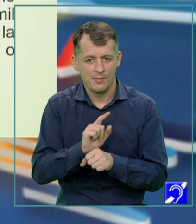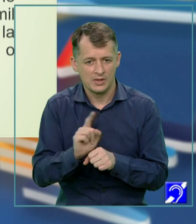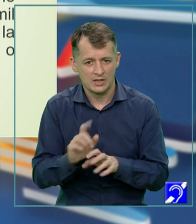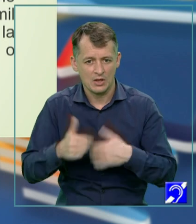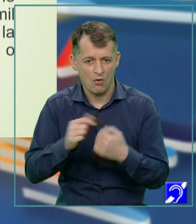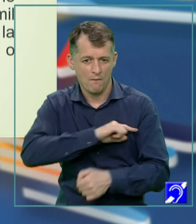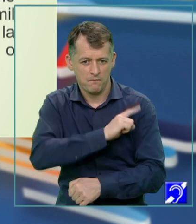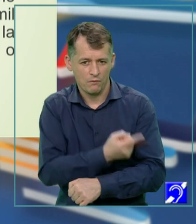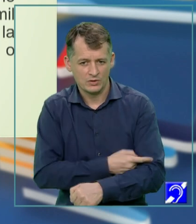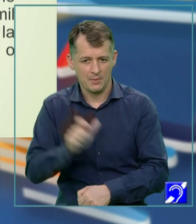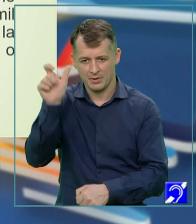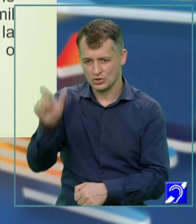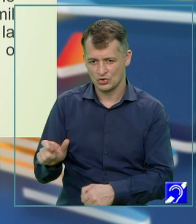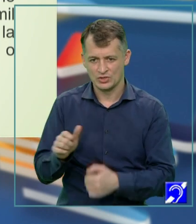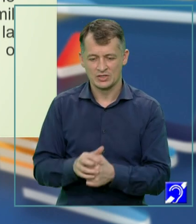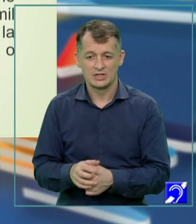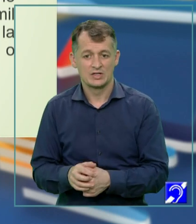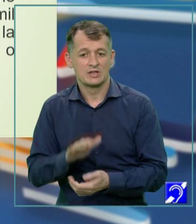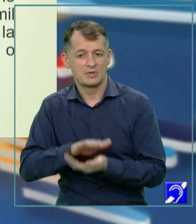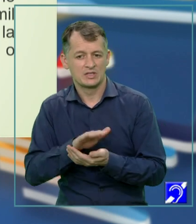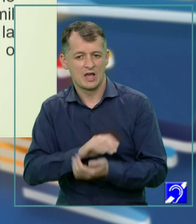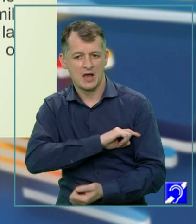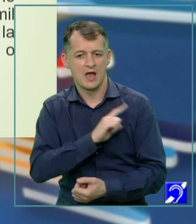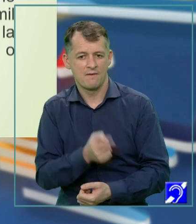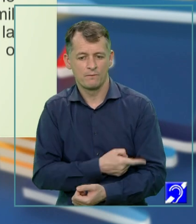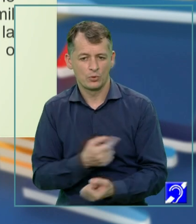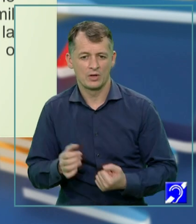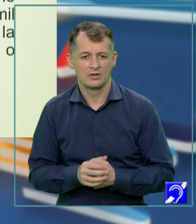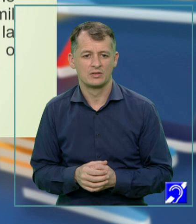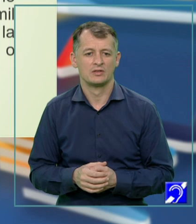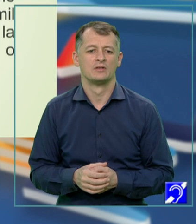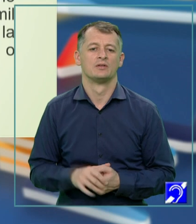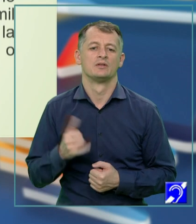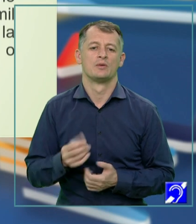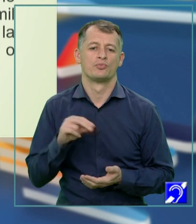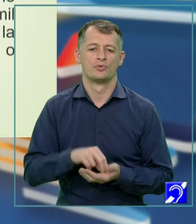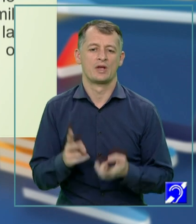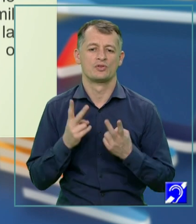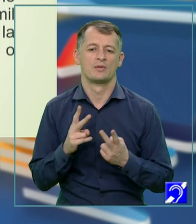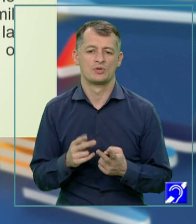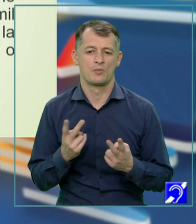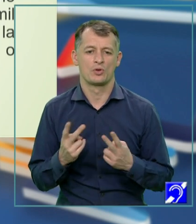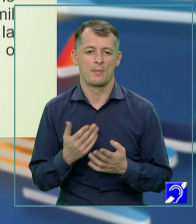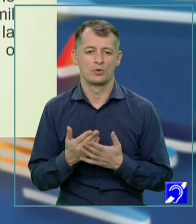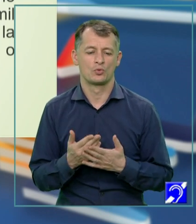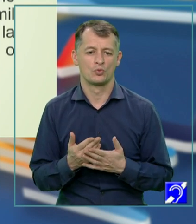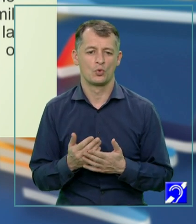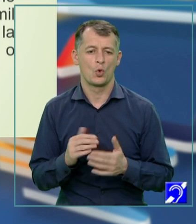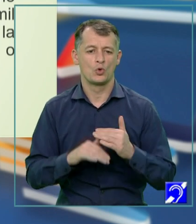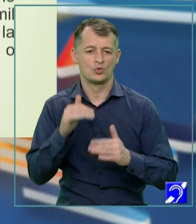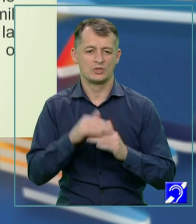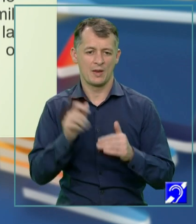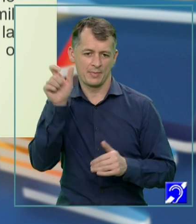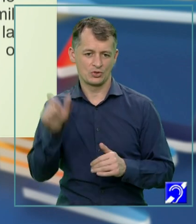personajului să-și dozeze efortul în interpretare, să pună accent pe ceea ce este important în profilul personajului.